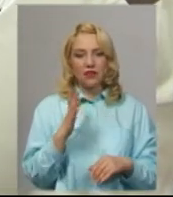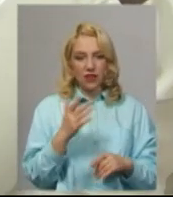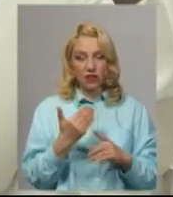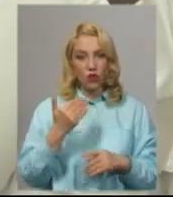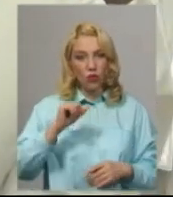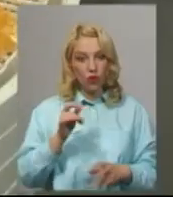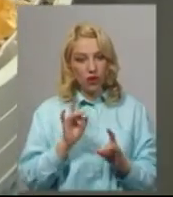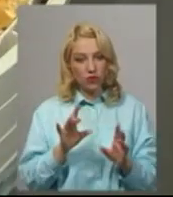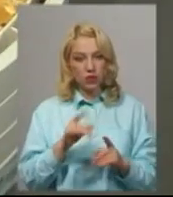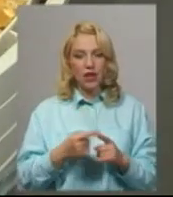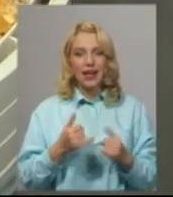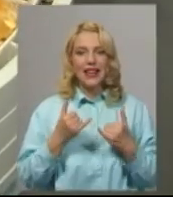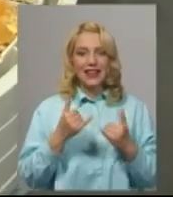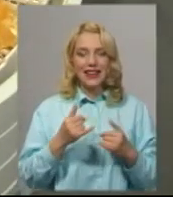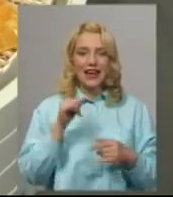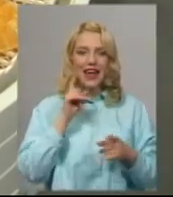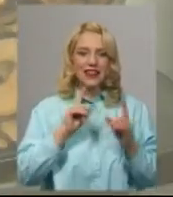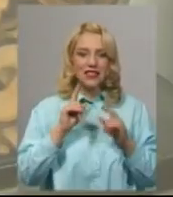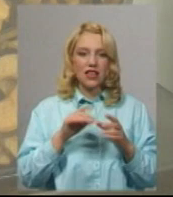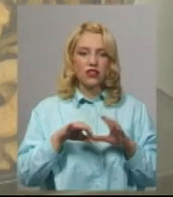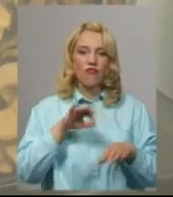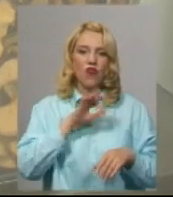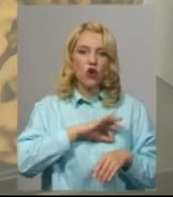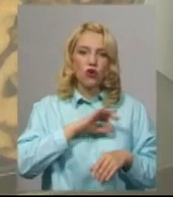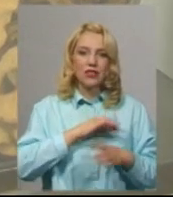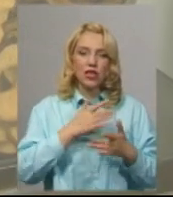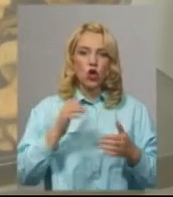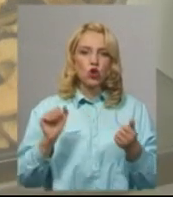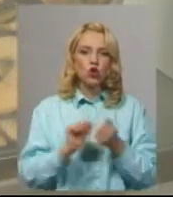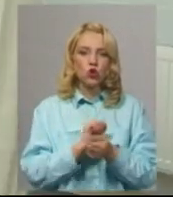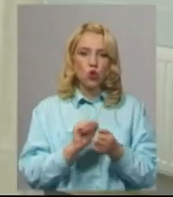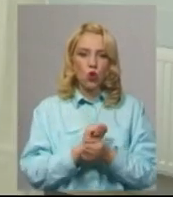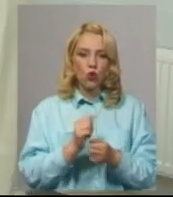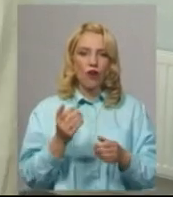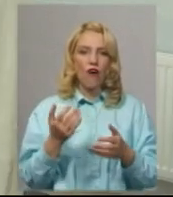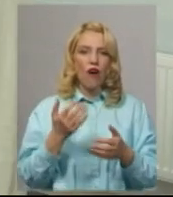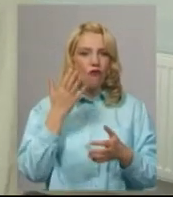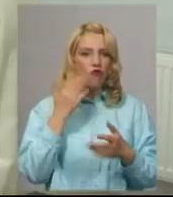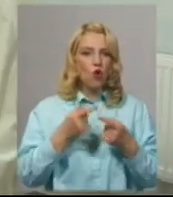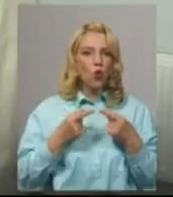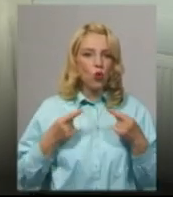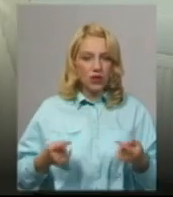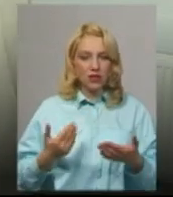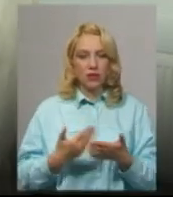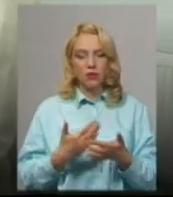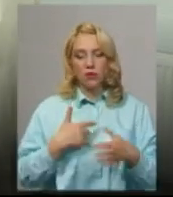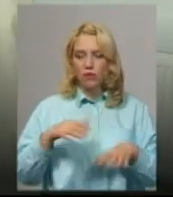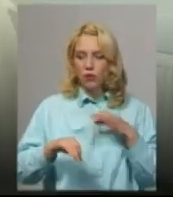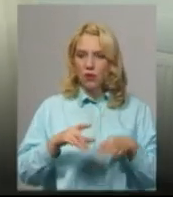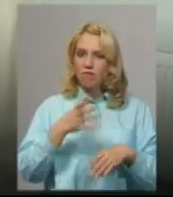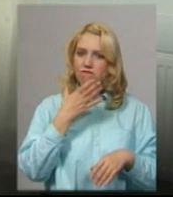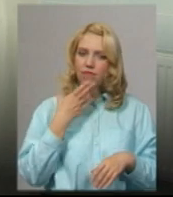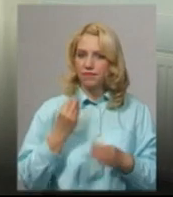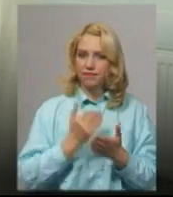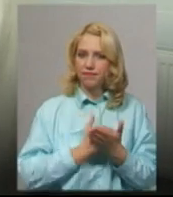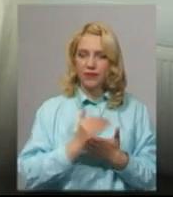додає, для десертів також використовують різні види сухофруктів, які самі висушують. Ми відбираємо відбірні гарної